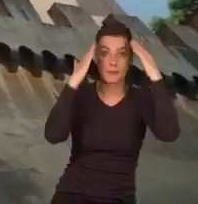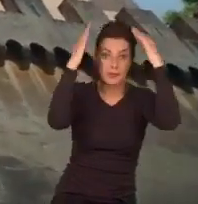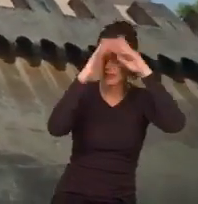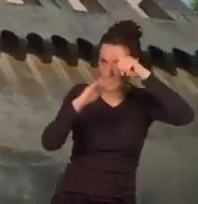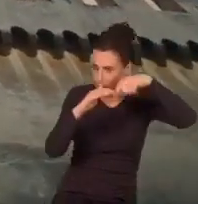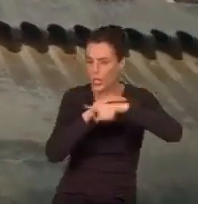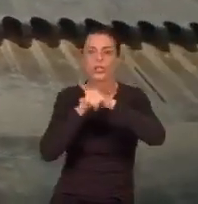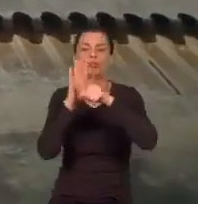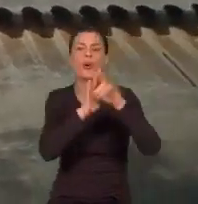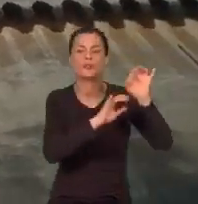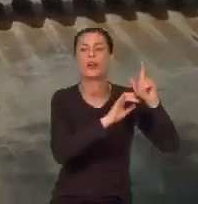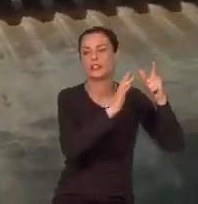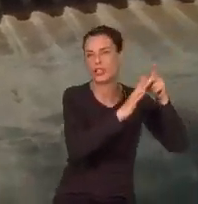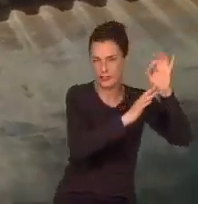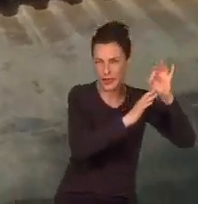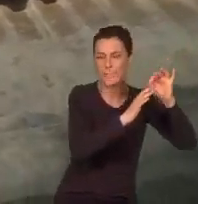z Pałacu Apostolskiego.